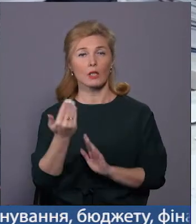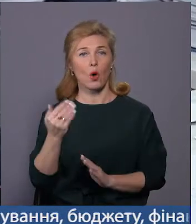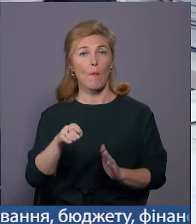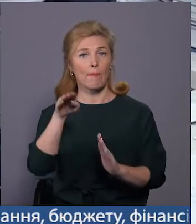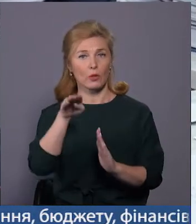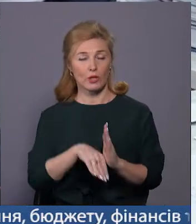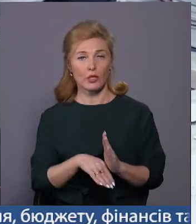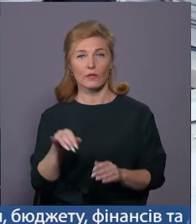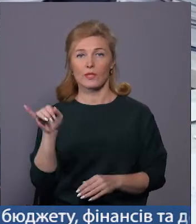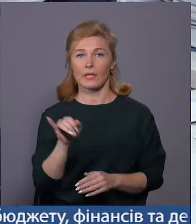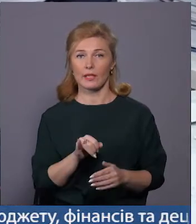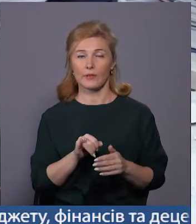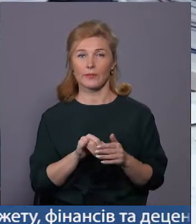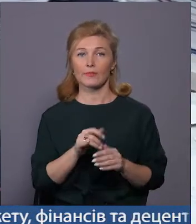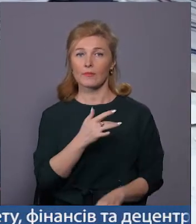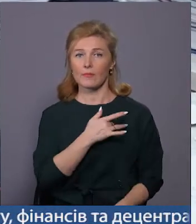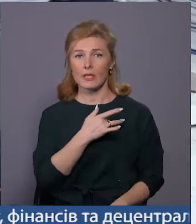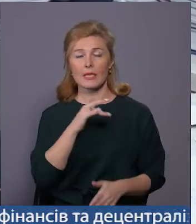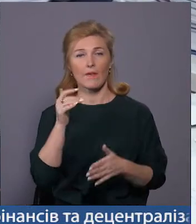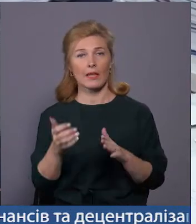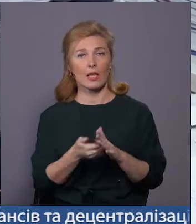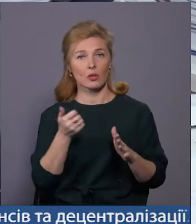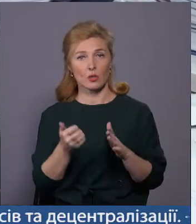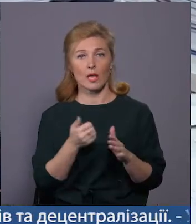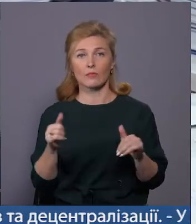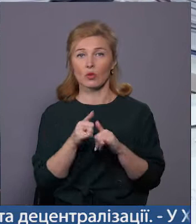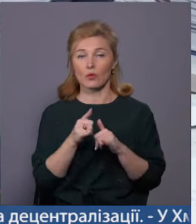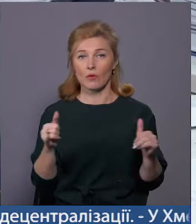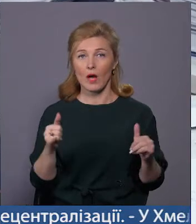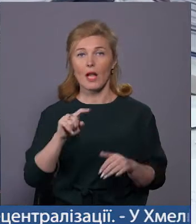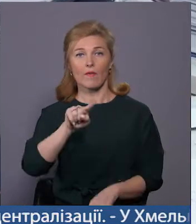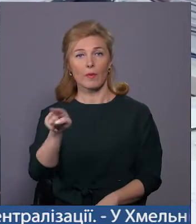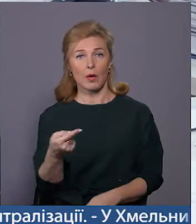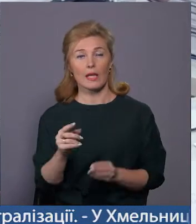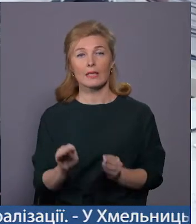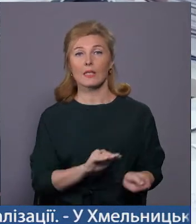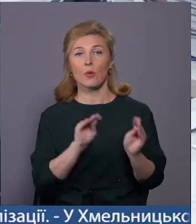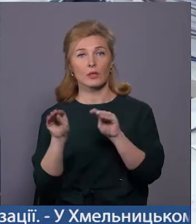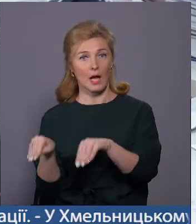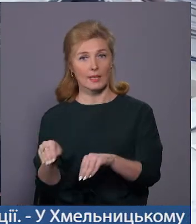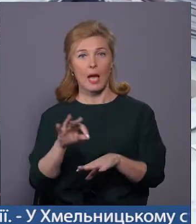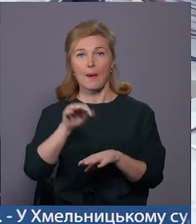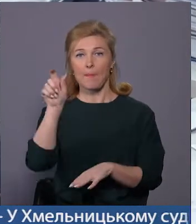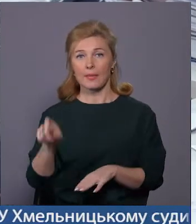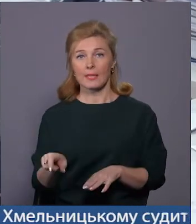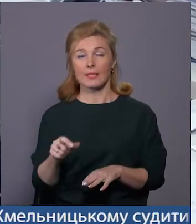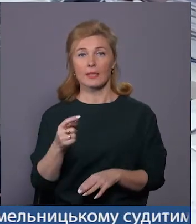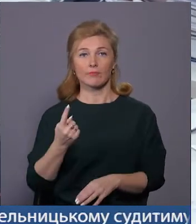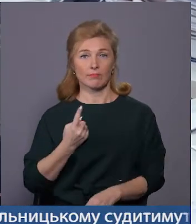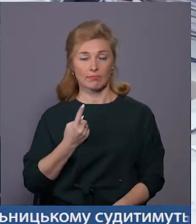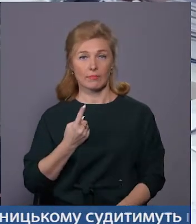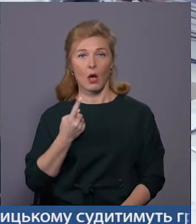І серцева недостатність, яка прогресувала, вона вимагала саме трансплантації. Пацієнт став на лист очікування,